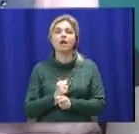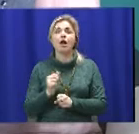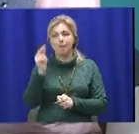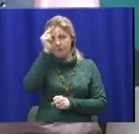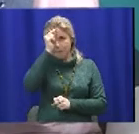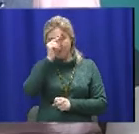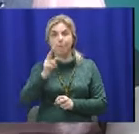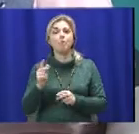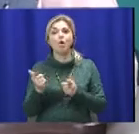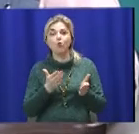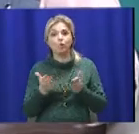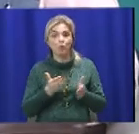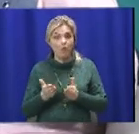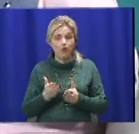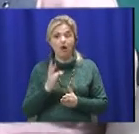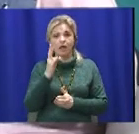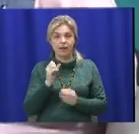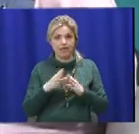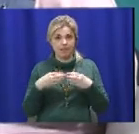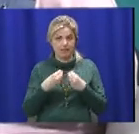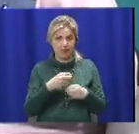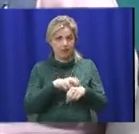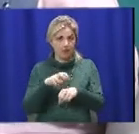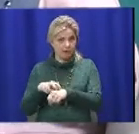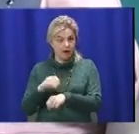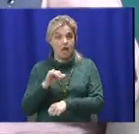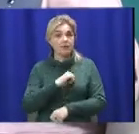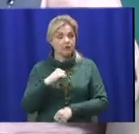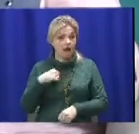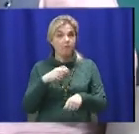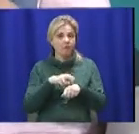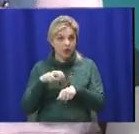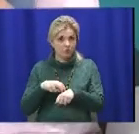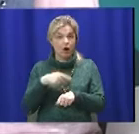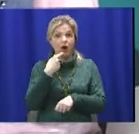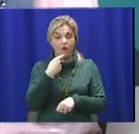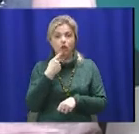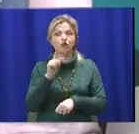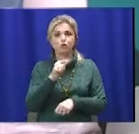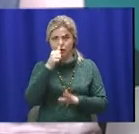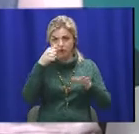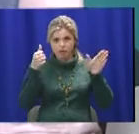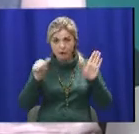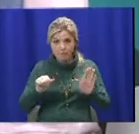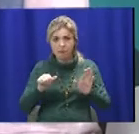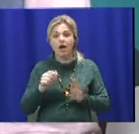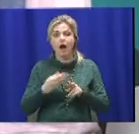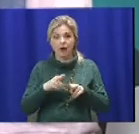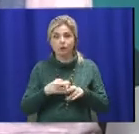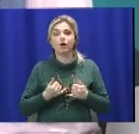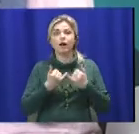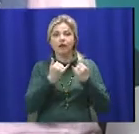сімейного лікаря. І самі тоді лікарі розповідали, що півроку, яка надавалась для